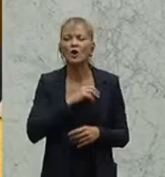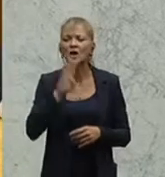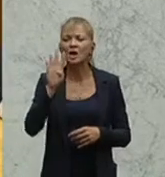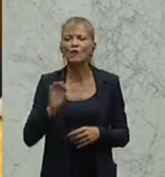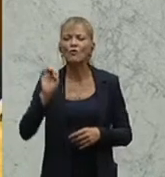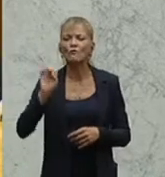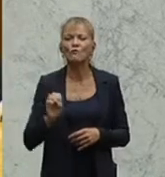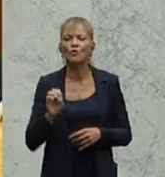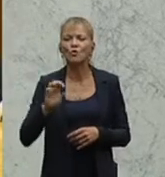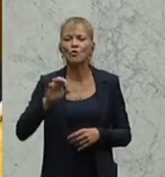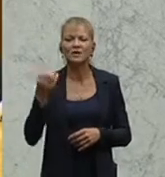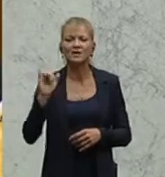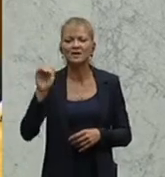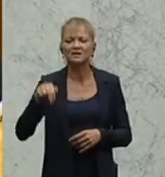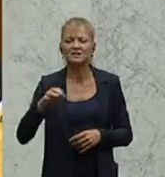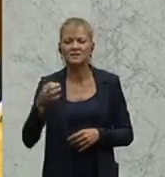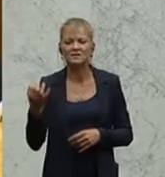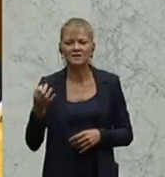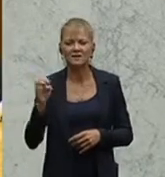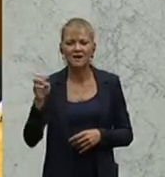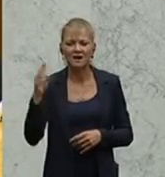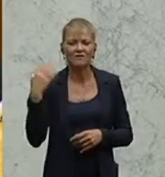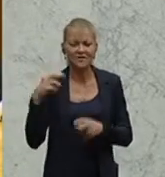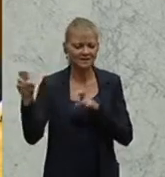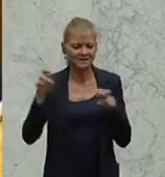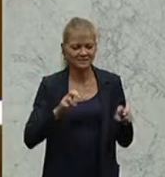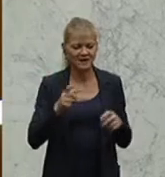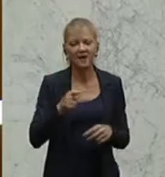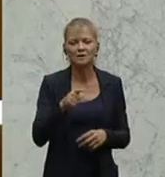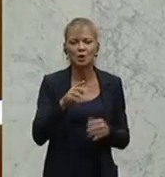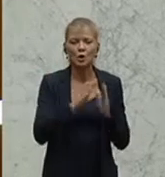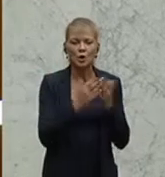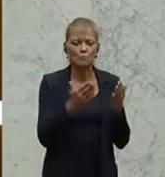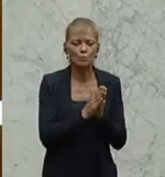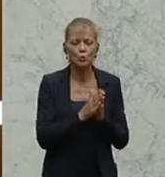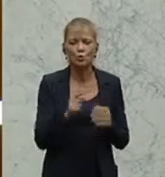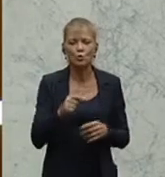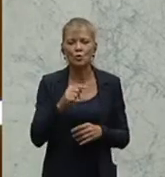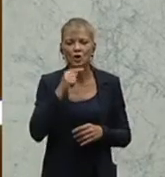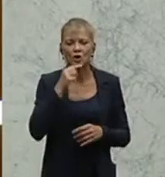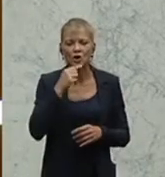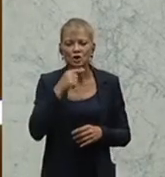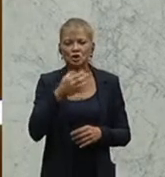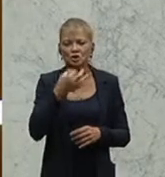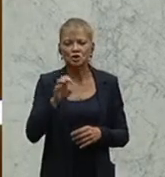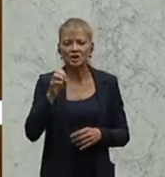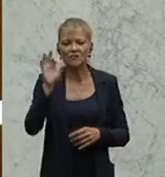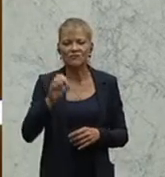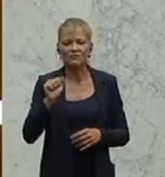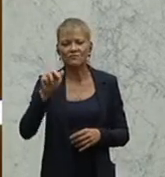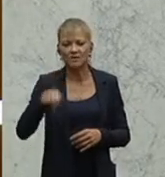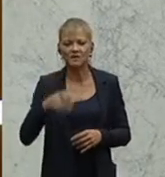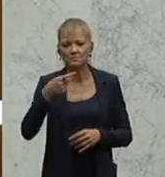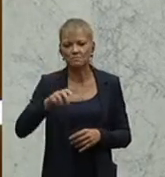der offensichtlich jetzt nach fünf Jahren oder noch mehr als fünf Jahren nach dem Tod von einem